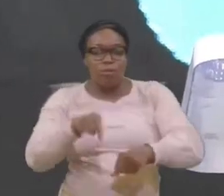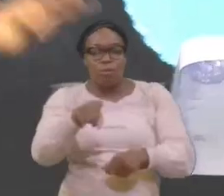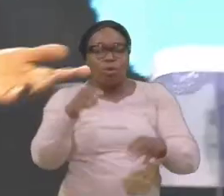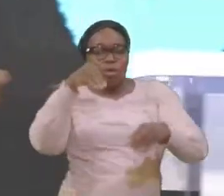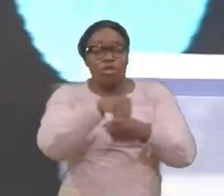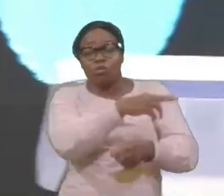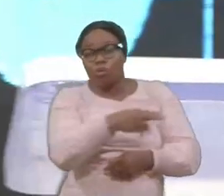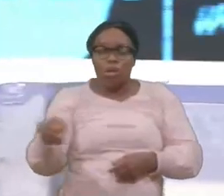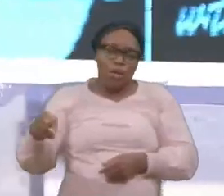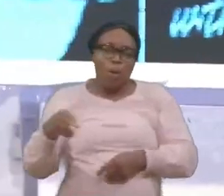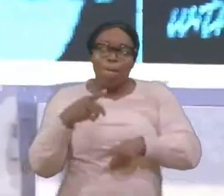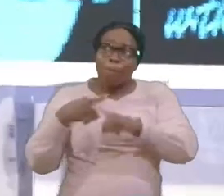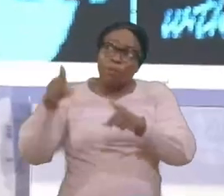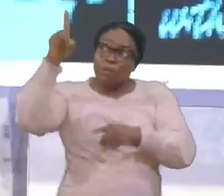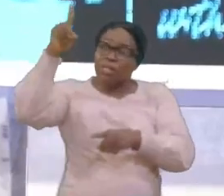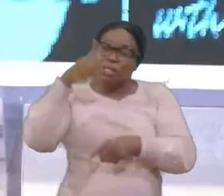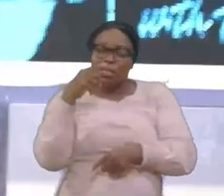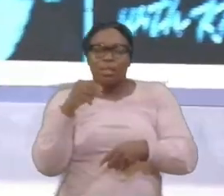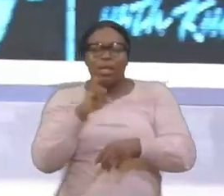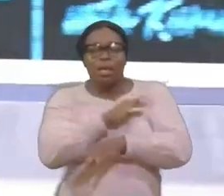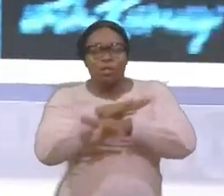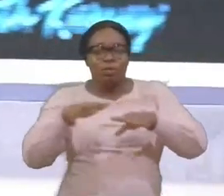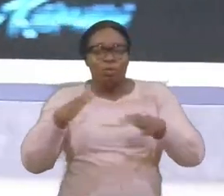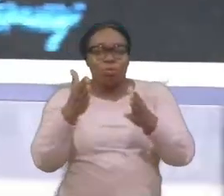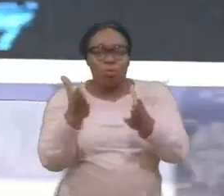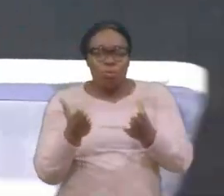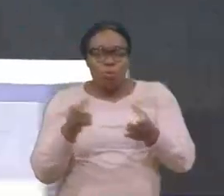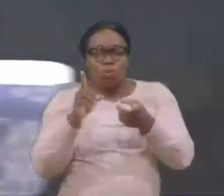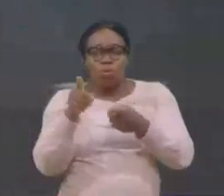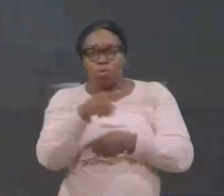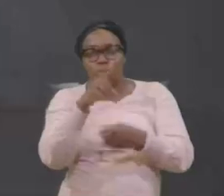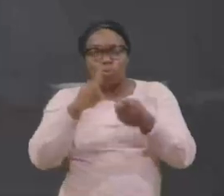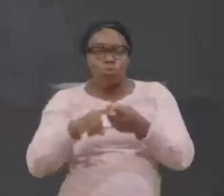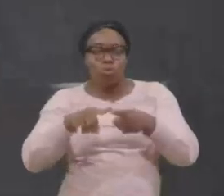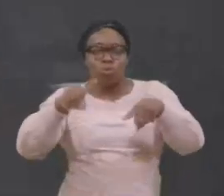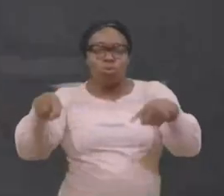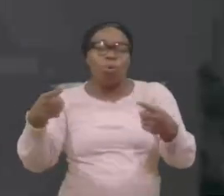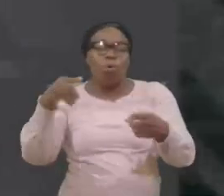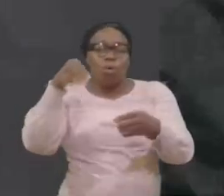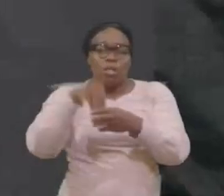loin de moi, Il dit, Je ne désire pas la mort de celui qui meurt,